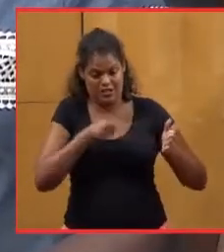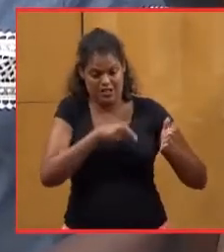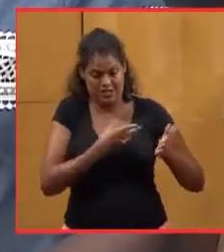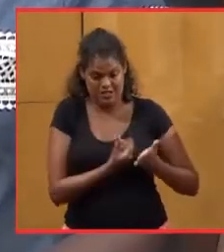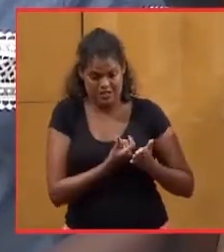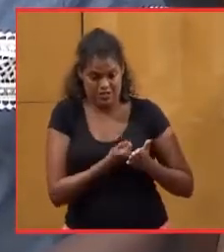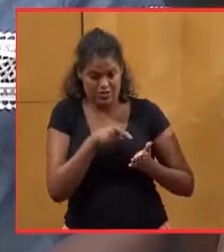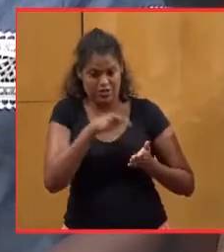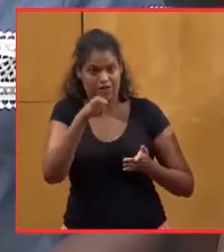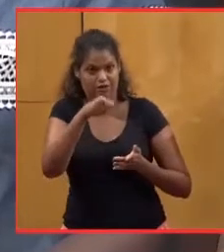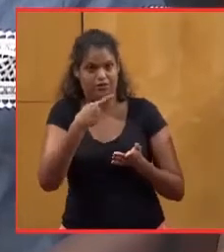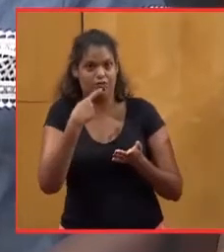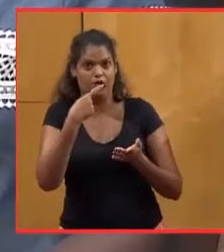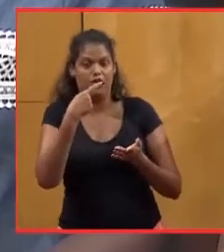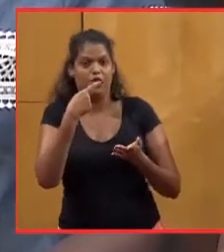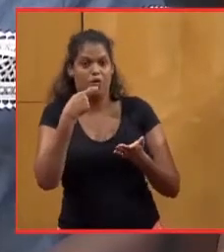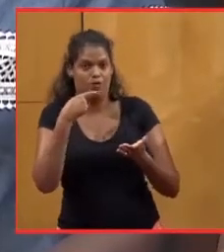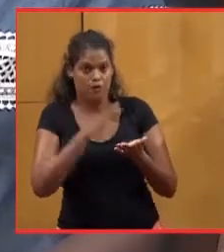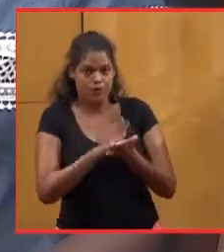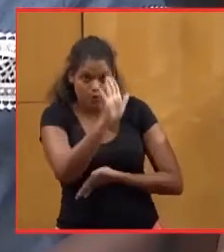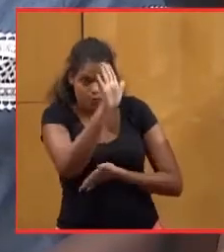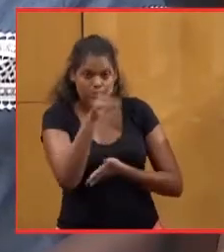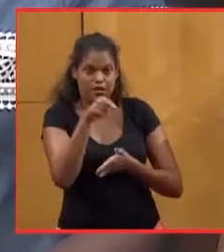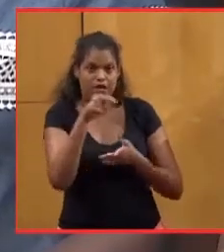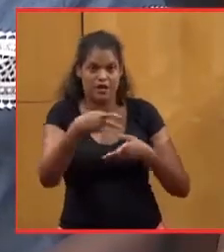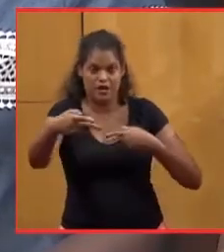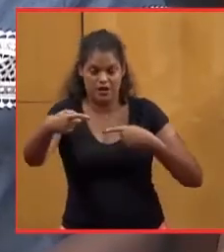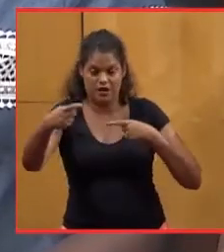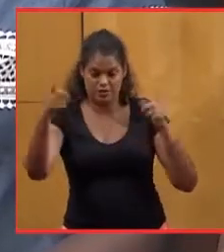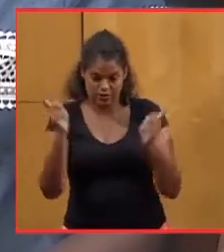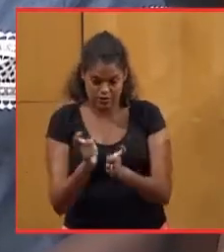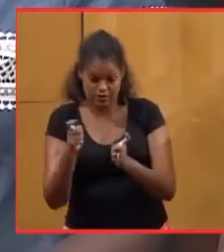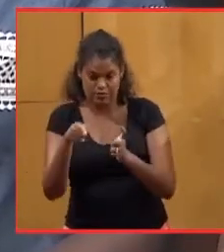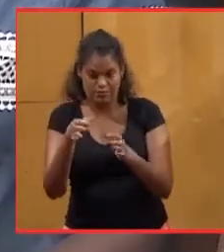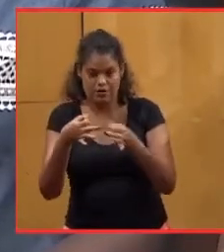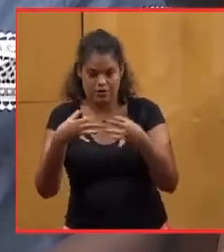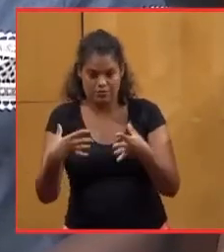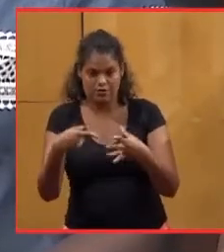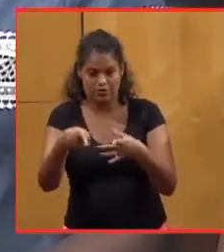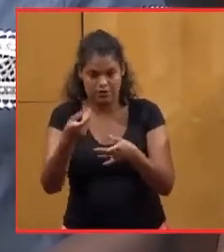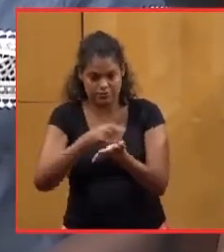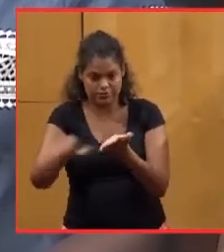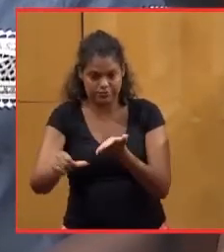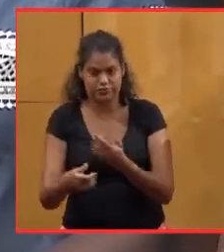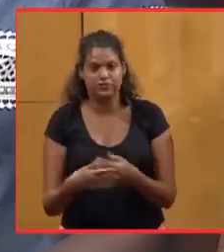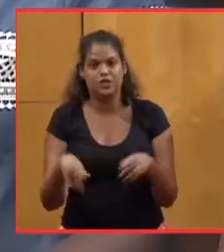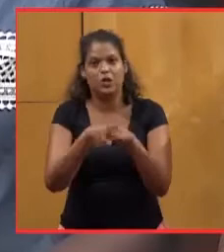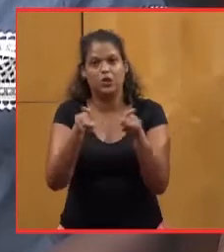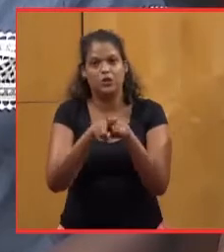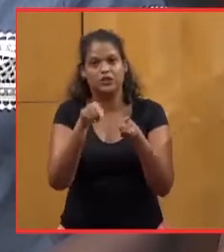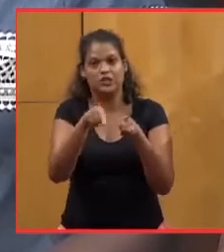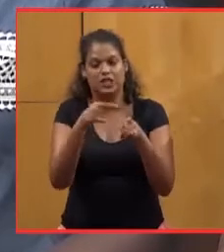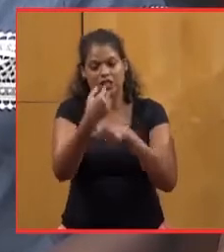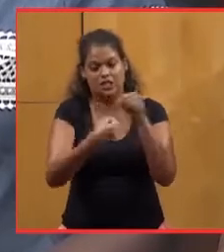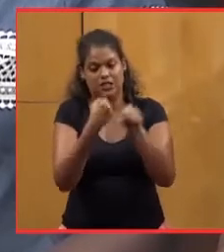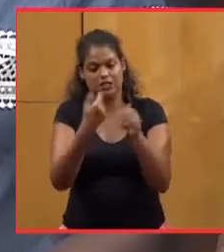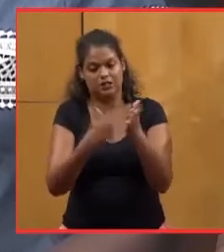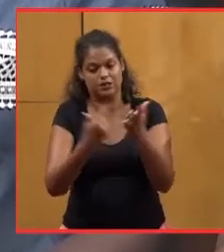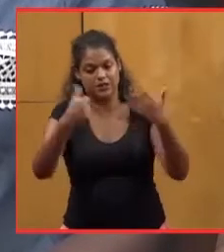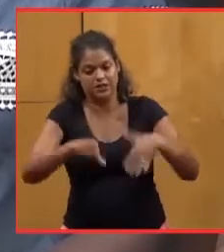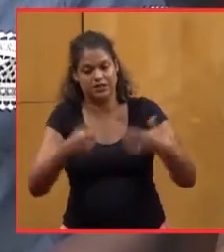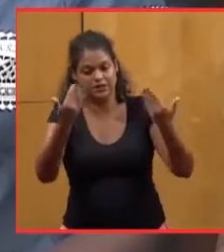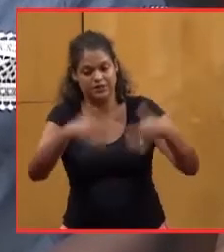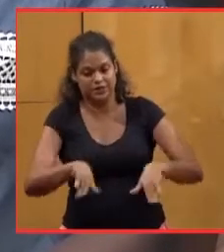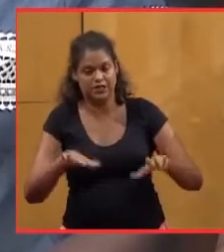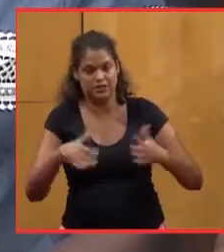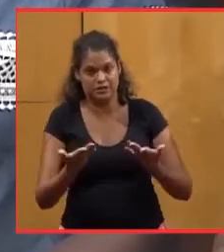vous aviez promis de réduire les délais de paiement. Et surtout, vous terminez l'année 2016 avec un excédent